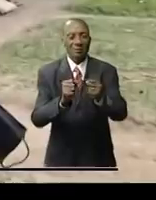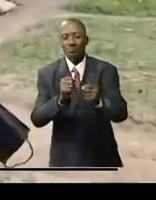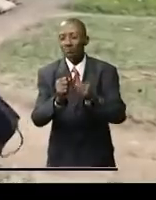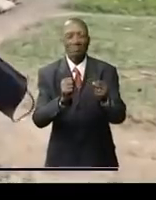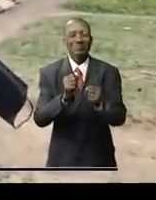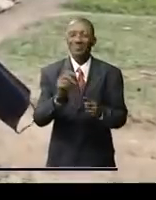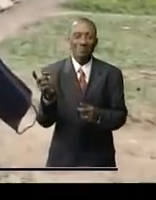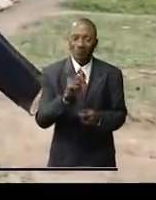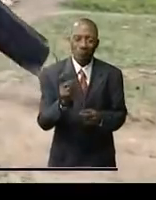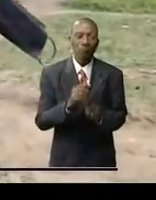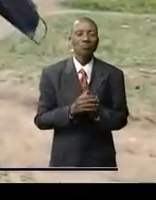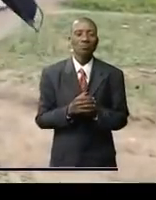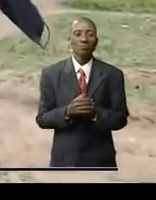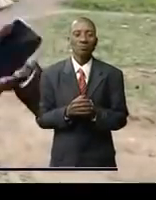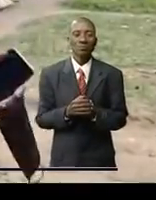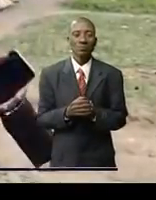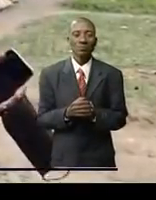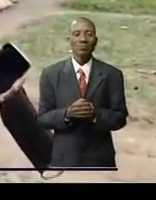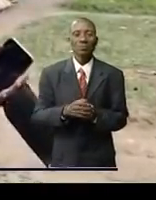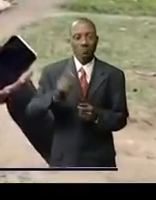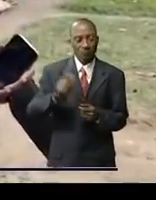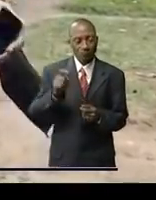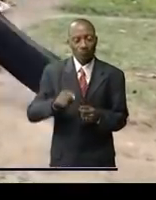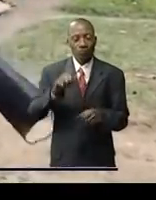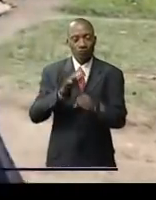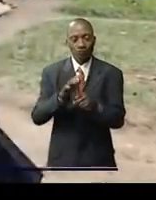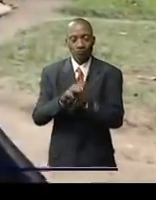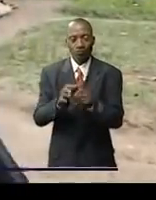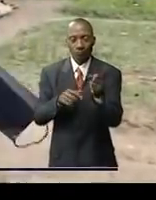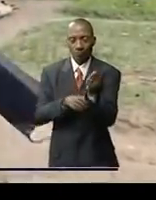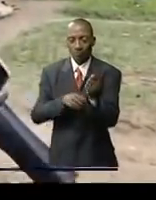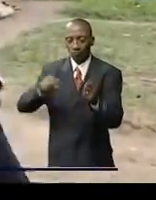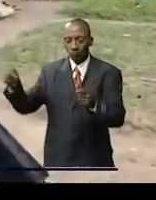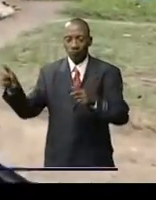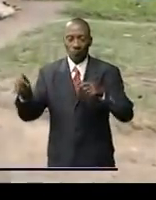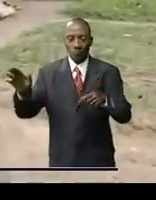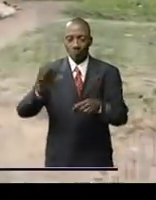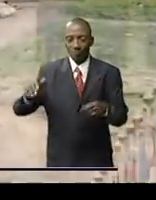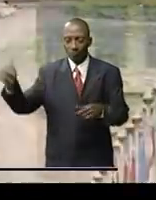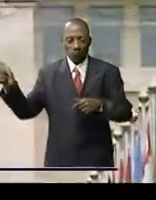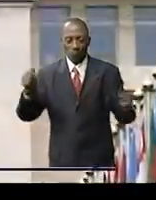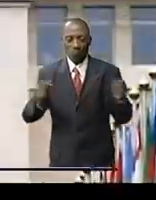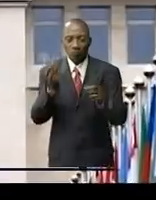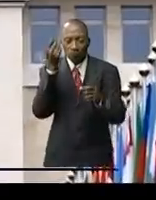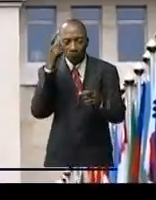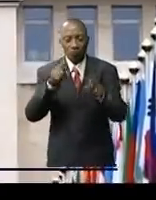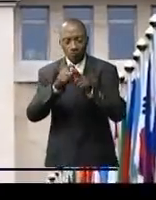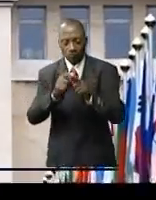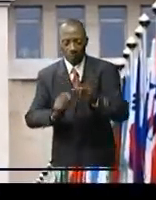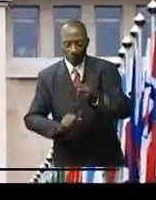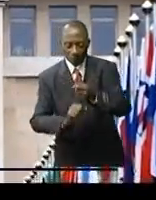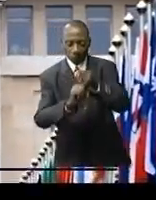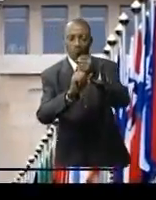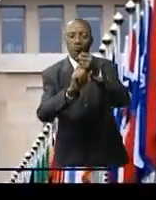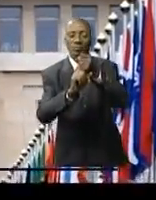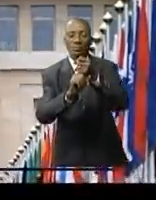les enjeux vous devez avoir des alliés qui vous comprennent et qui vous accompagnent dans vos prises de position il est normal qu